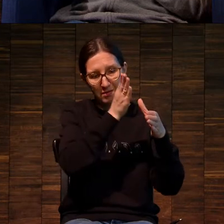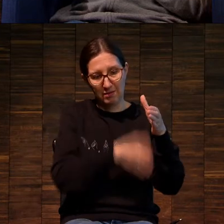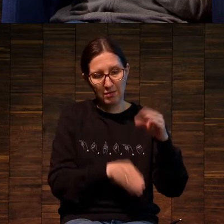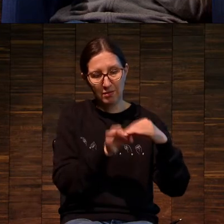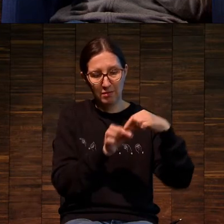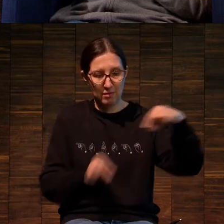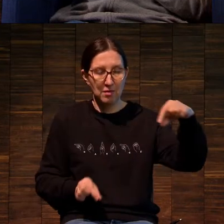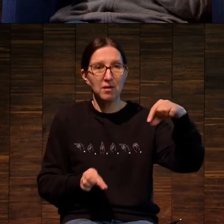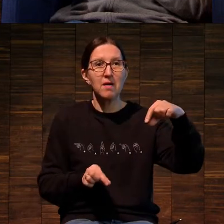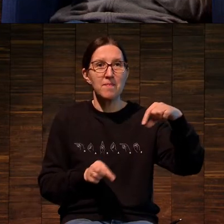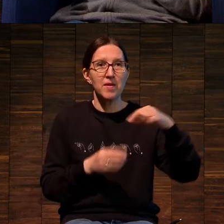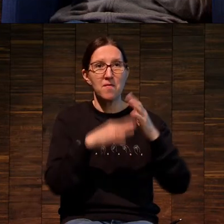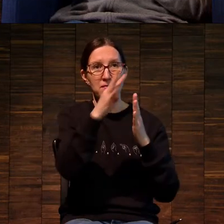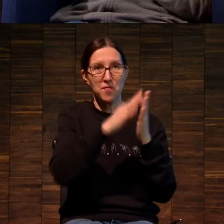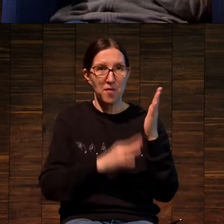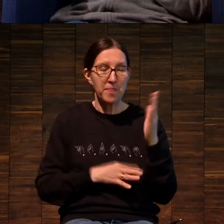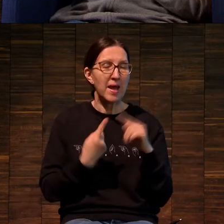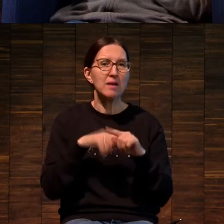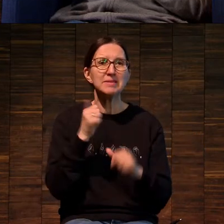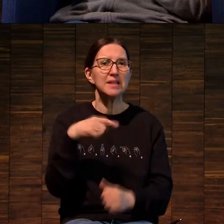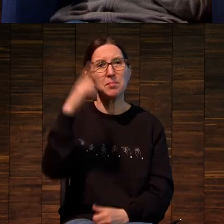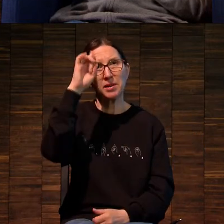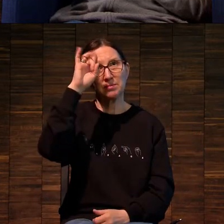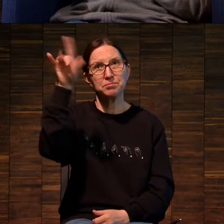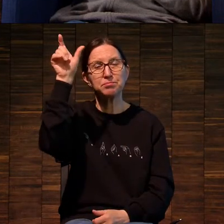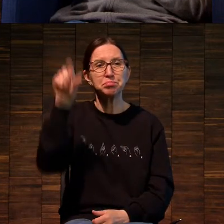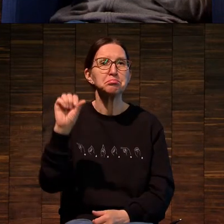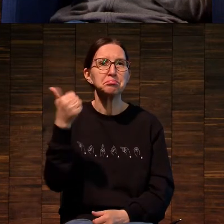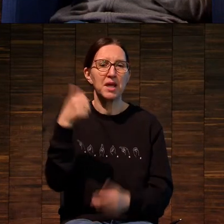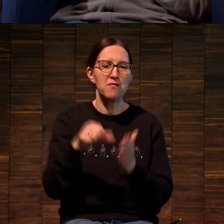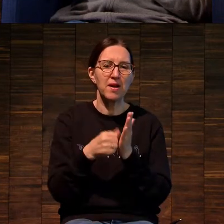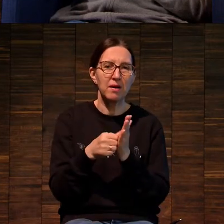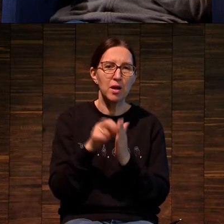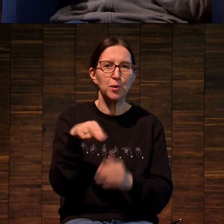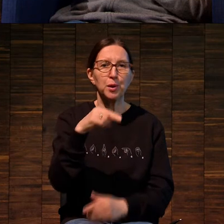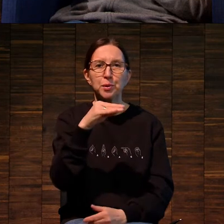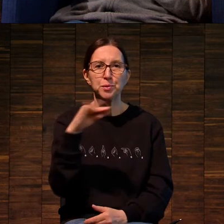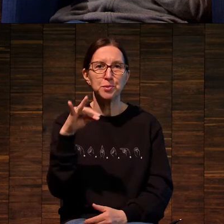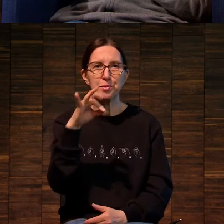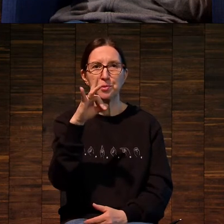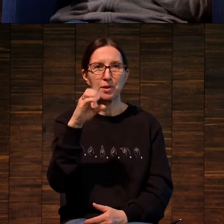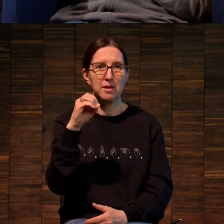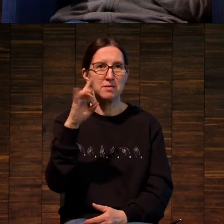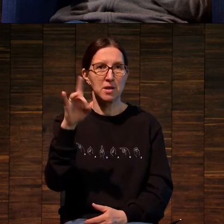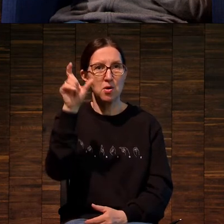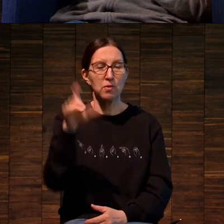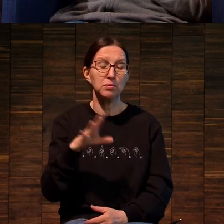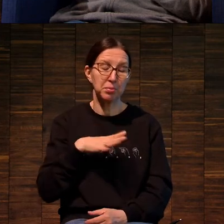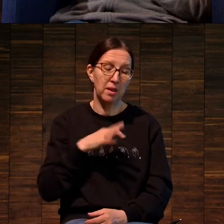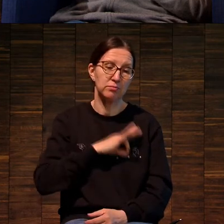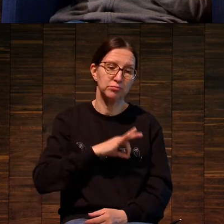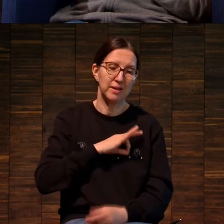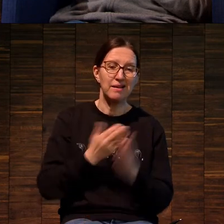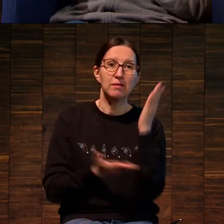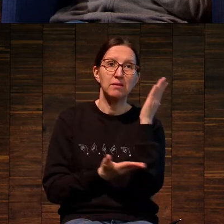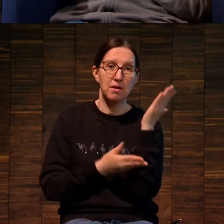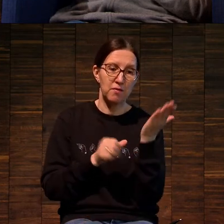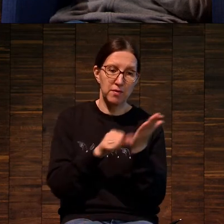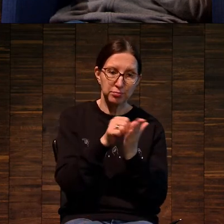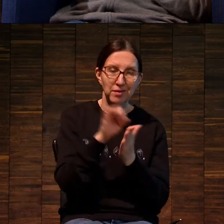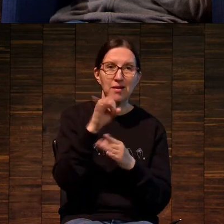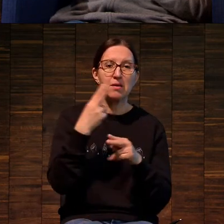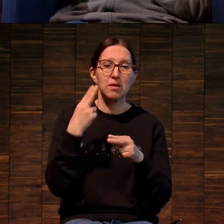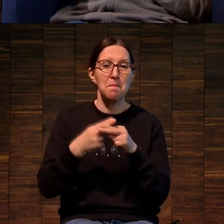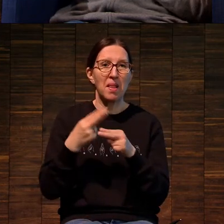И Дюрер на самом деле работал и как гравер по дереву, и как гравер по металлу, как художник. У него есть и